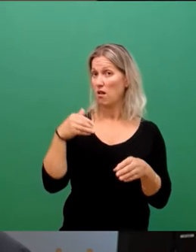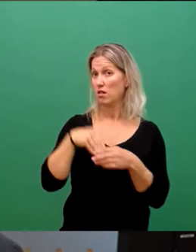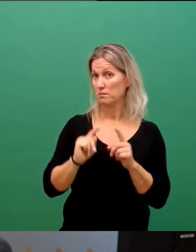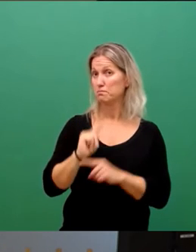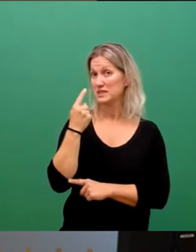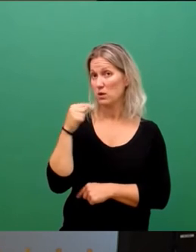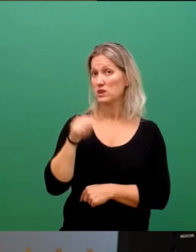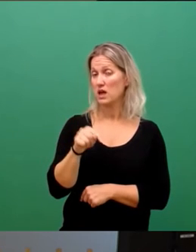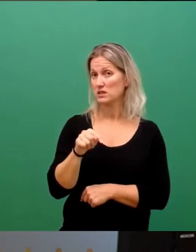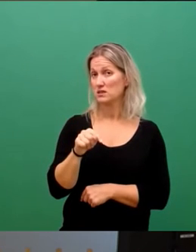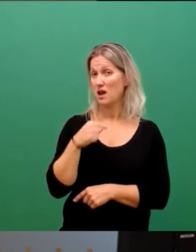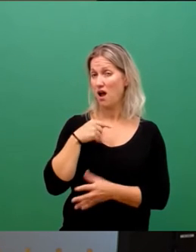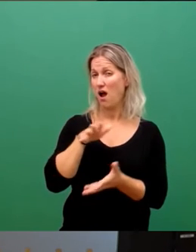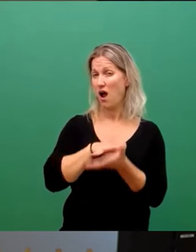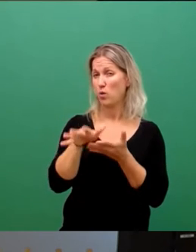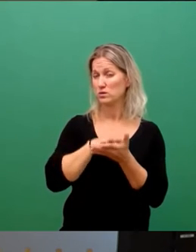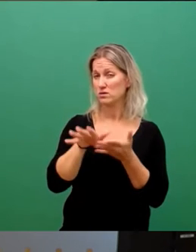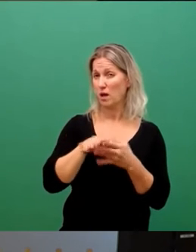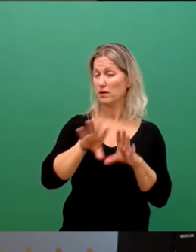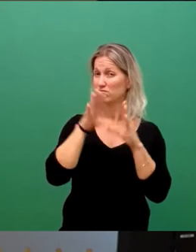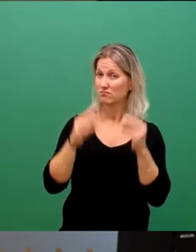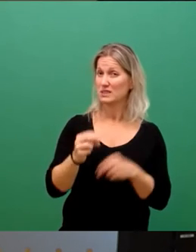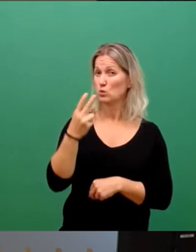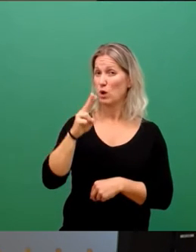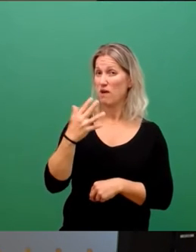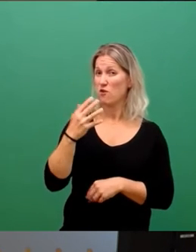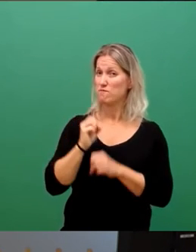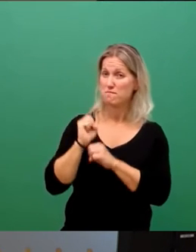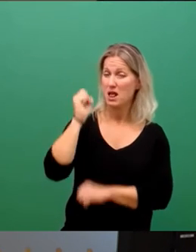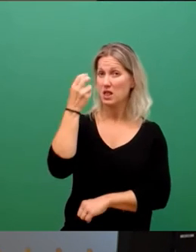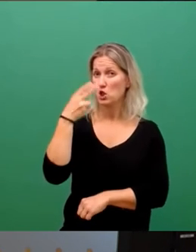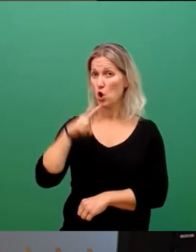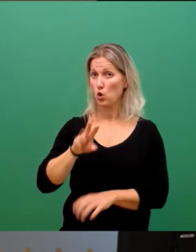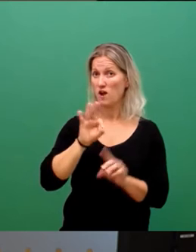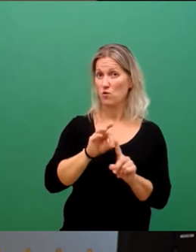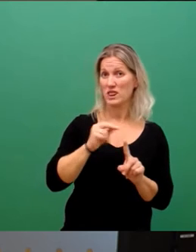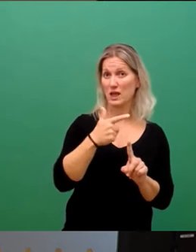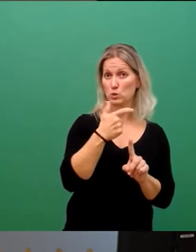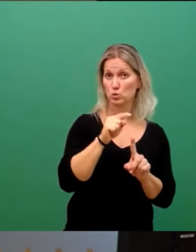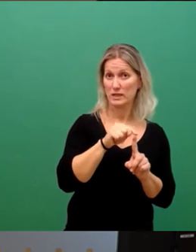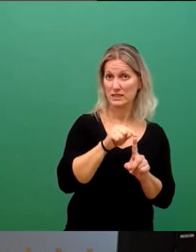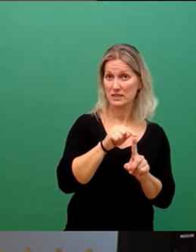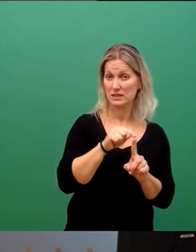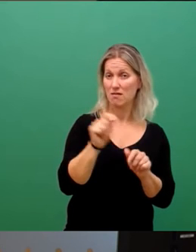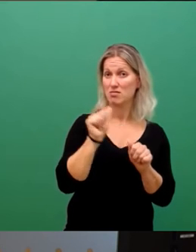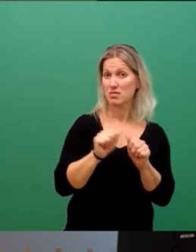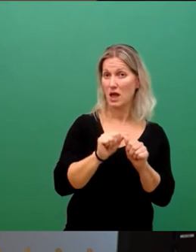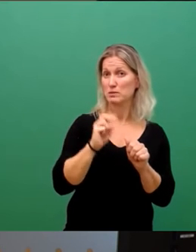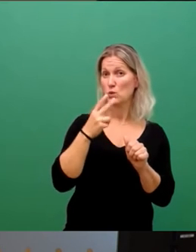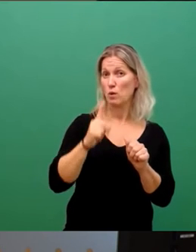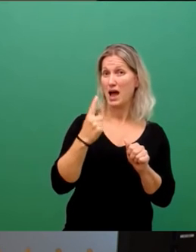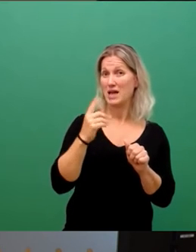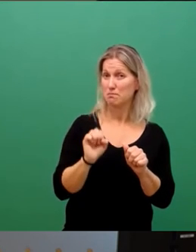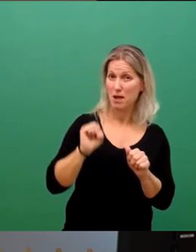Ausgabevolumen von 2,5 Milliarden Euro in 2023 und knapp 2,1 Milliarden